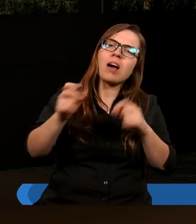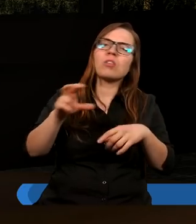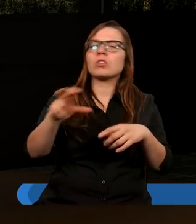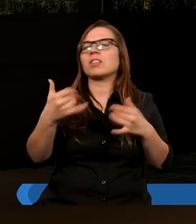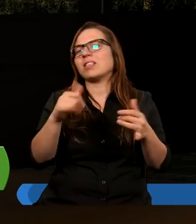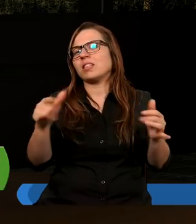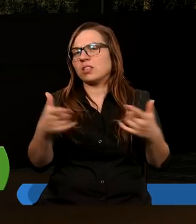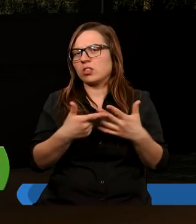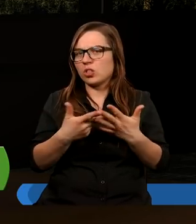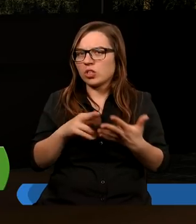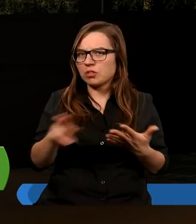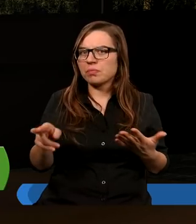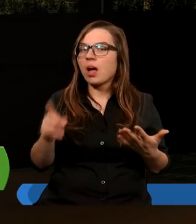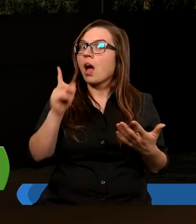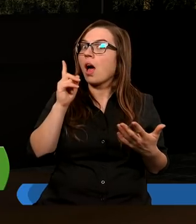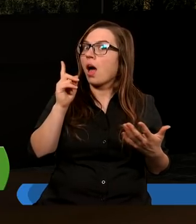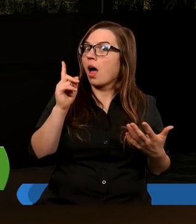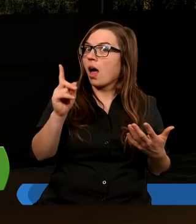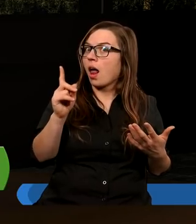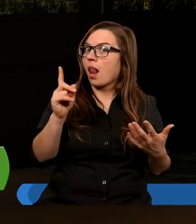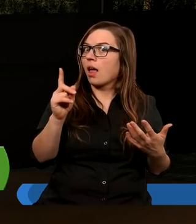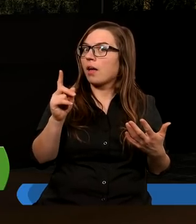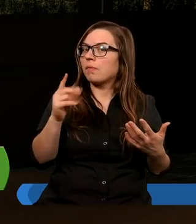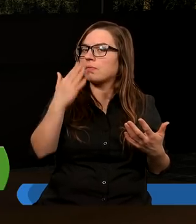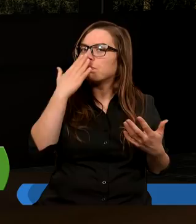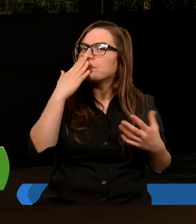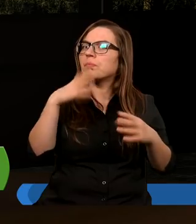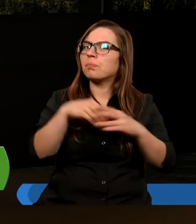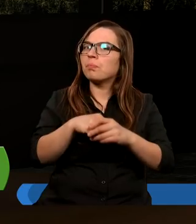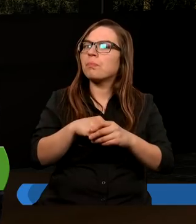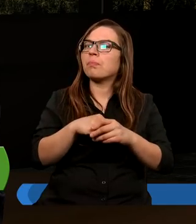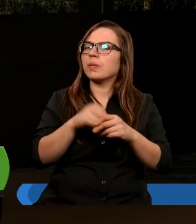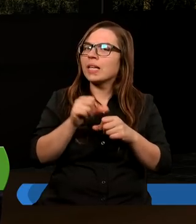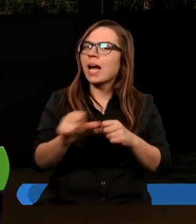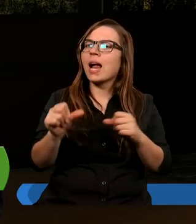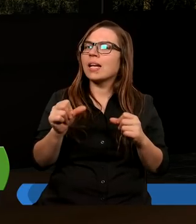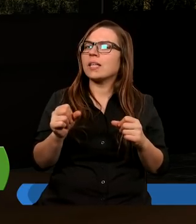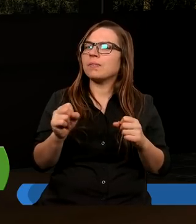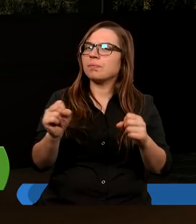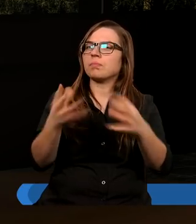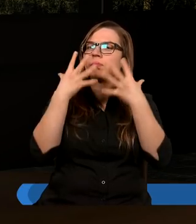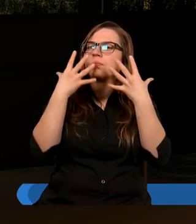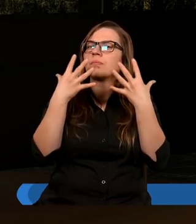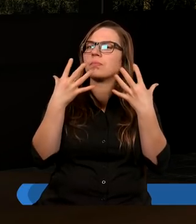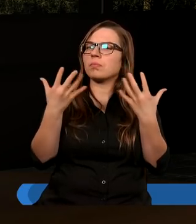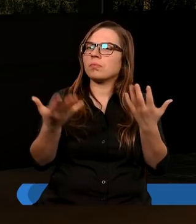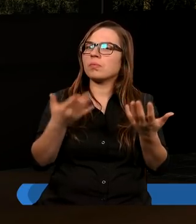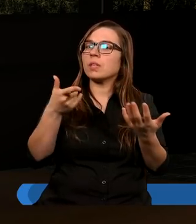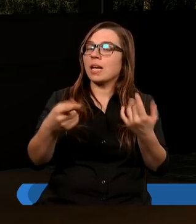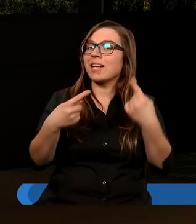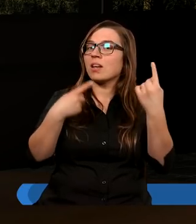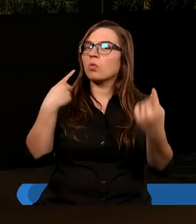coś. No, ale jednak okazuje się, że i przy takich